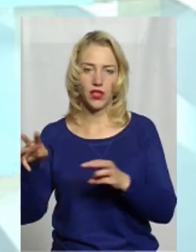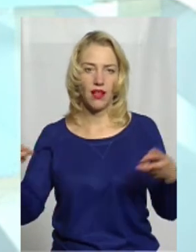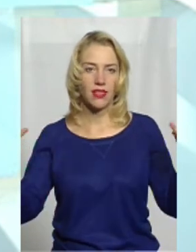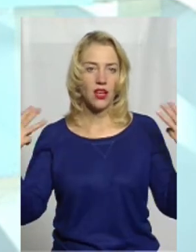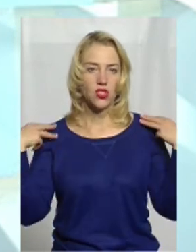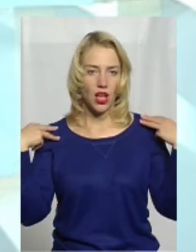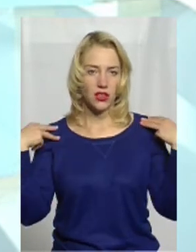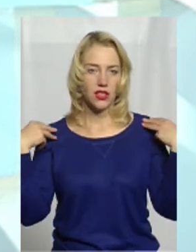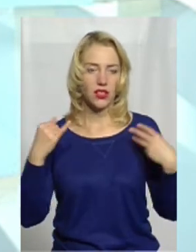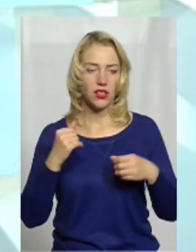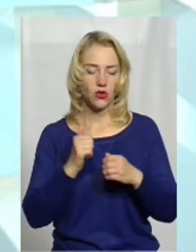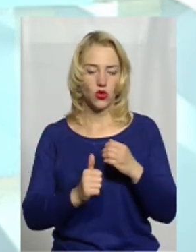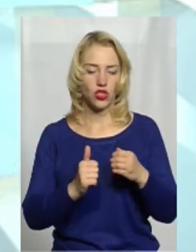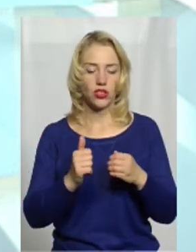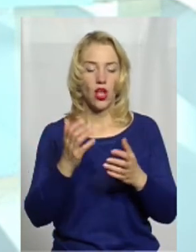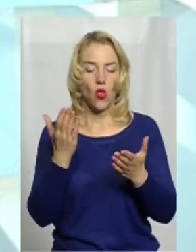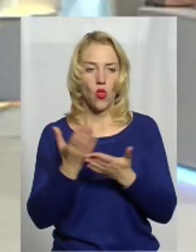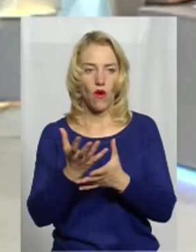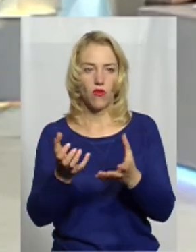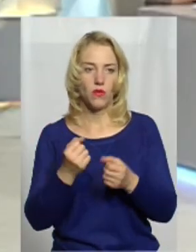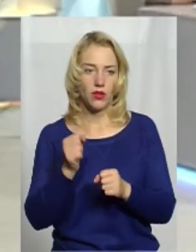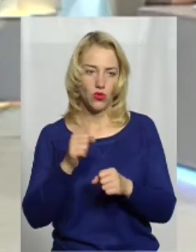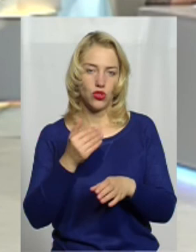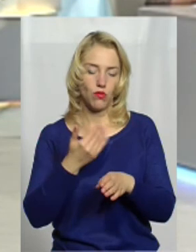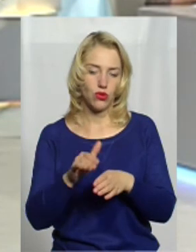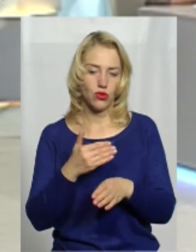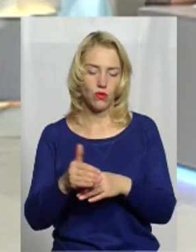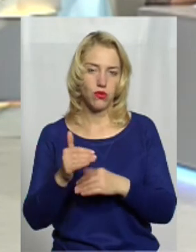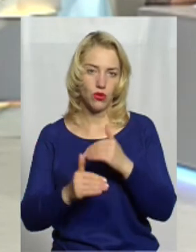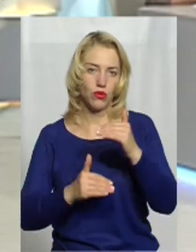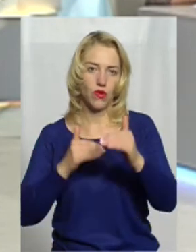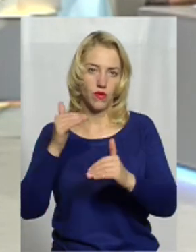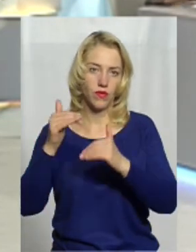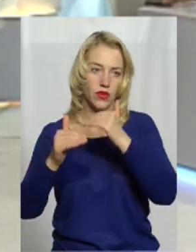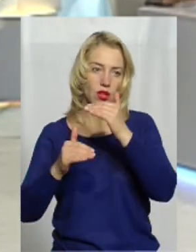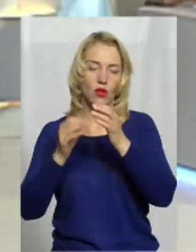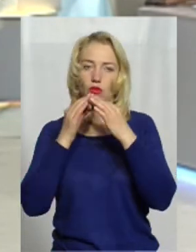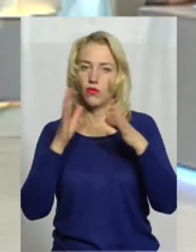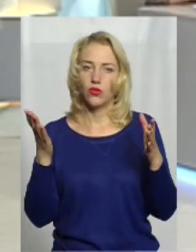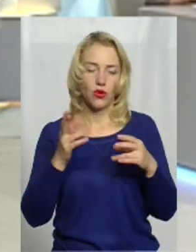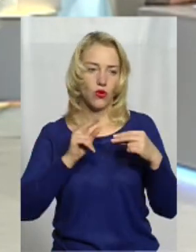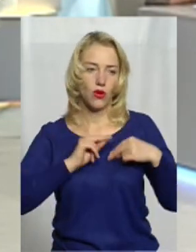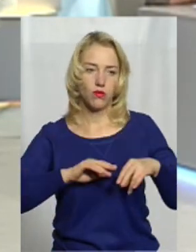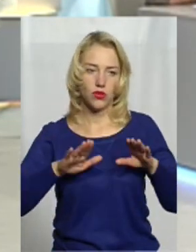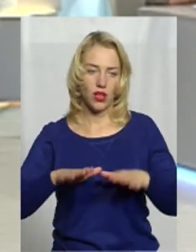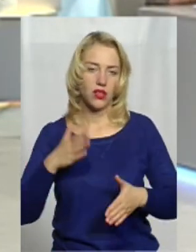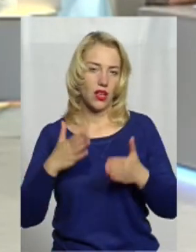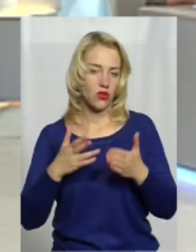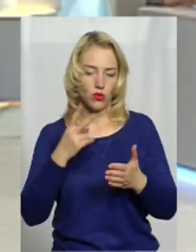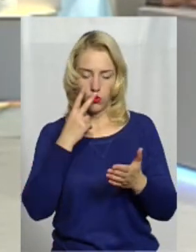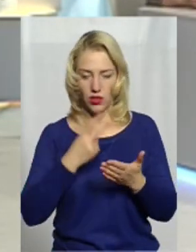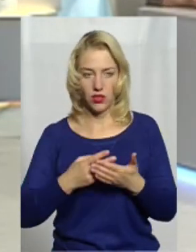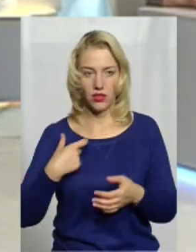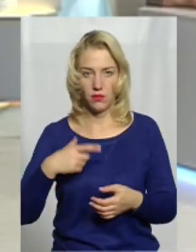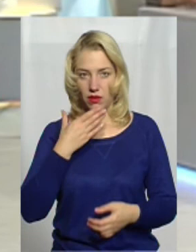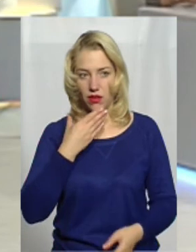кожен новоприйнятий кінолог може поступово дійти до будь-якої посади, якщо він себе достойно проявить.